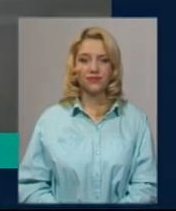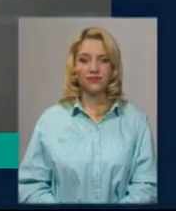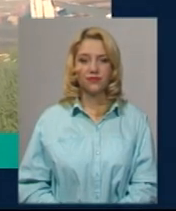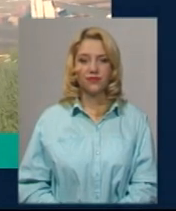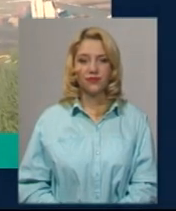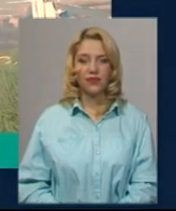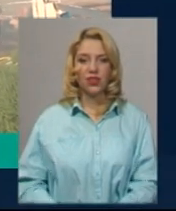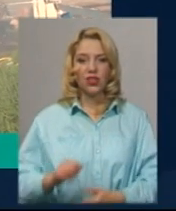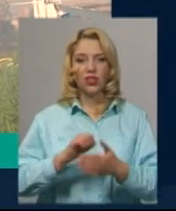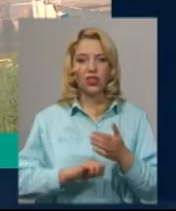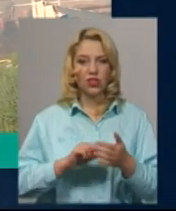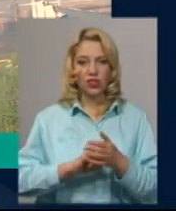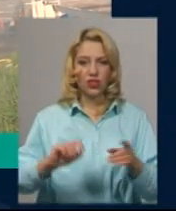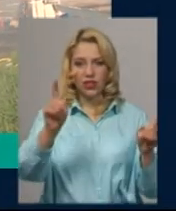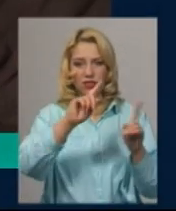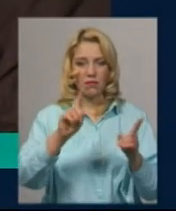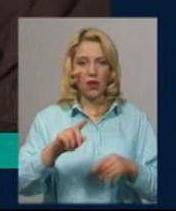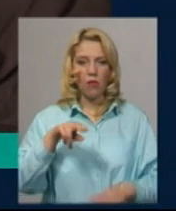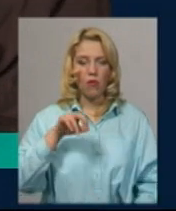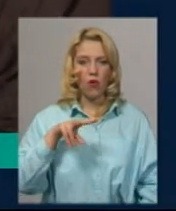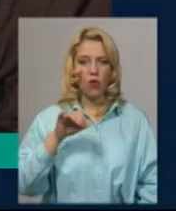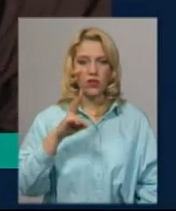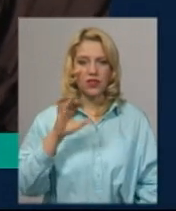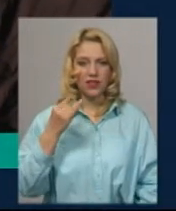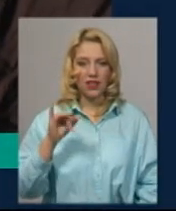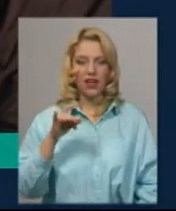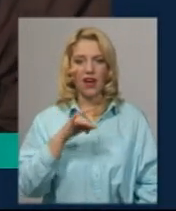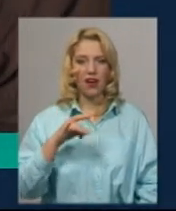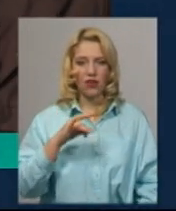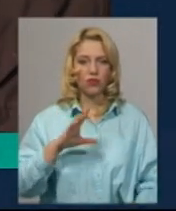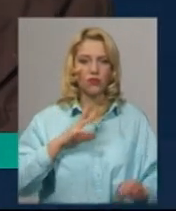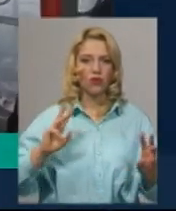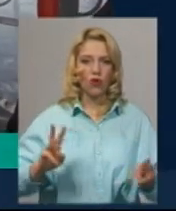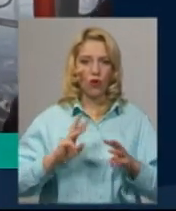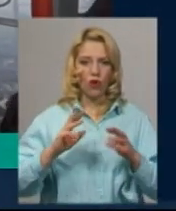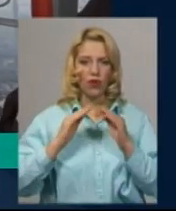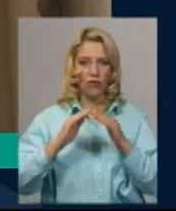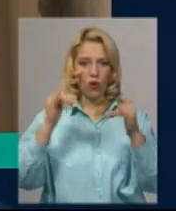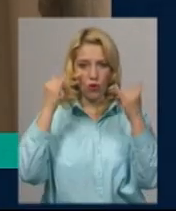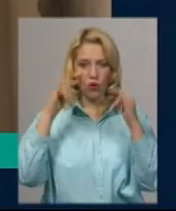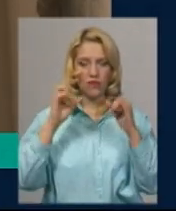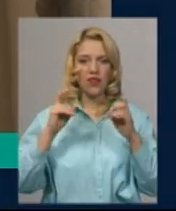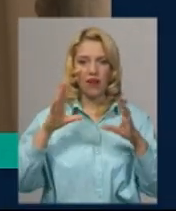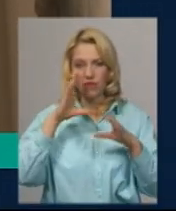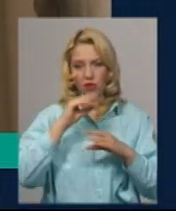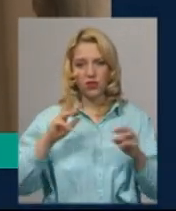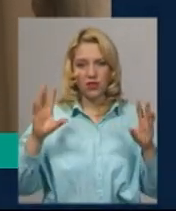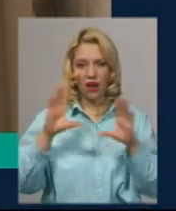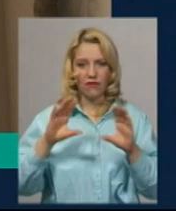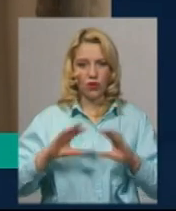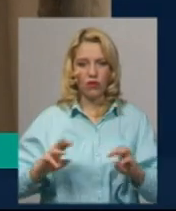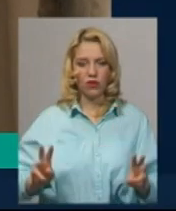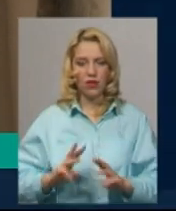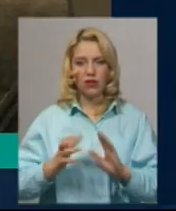Через розряд блискавки в Полонському районі загорівся корівник. Як далося рятувальникам ліквідувати пожежу? Недостатньо коштів на